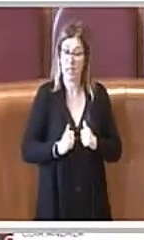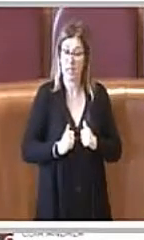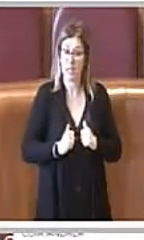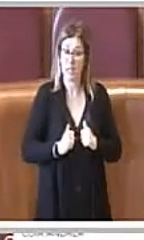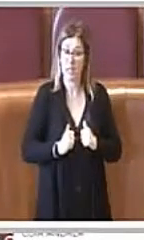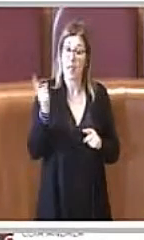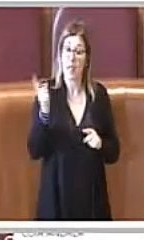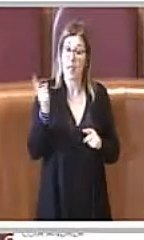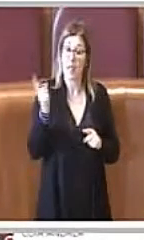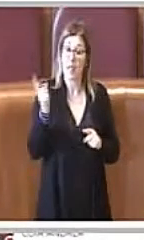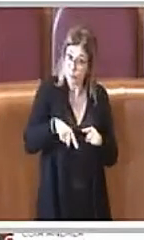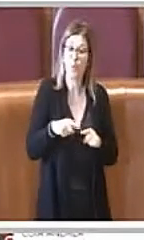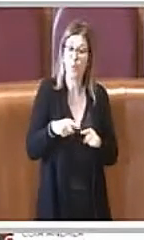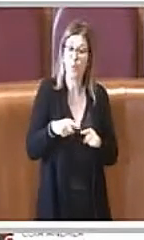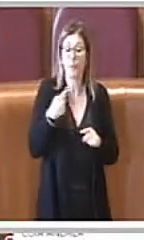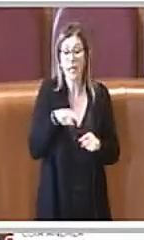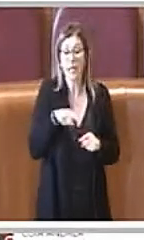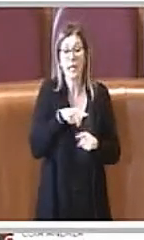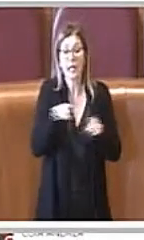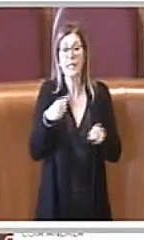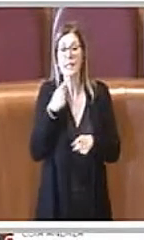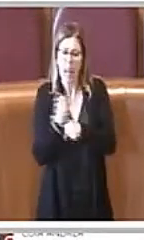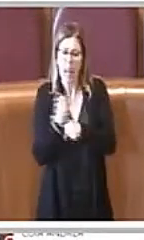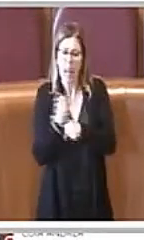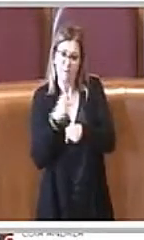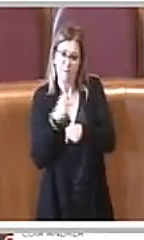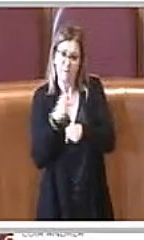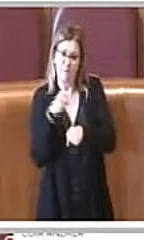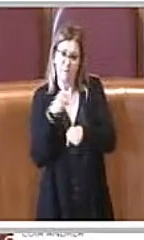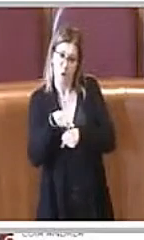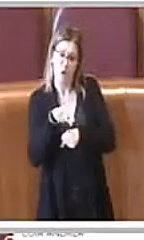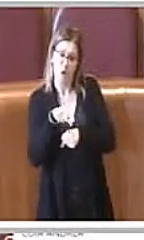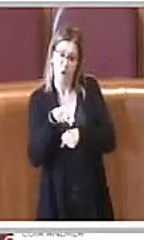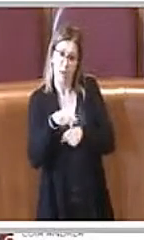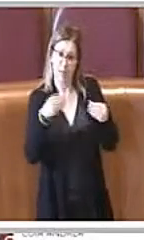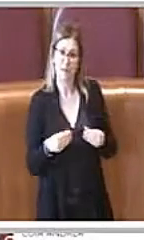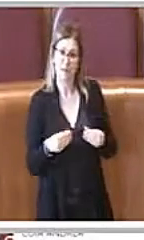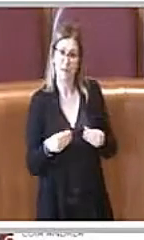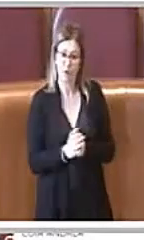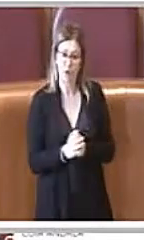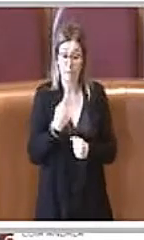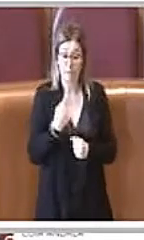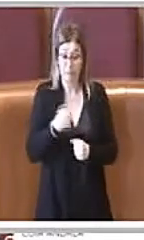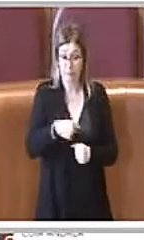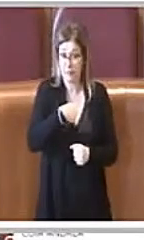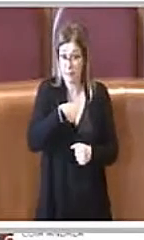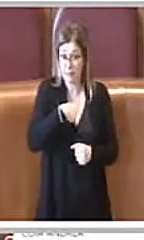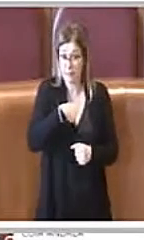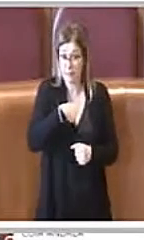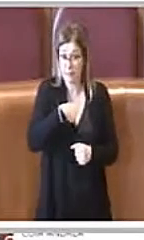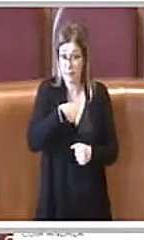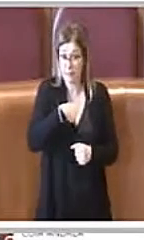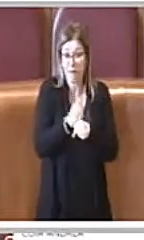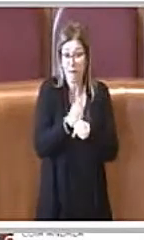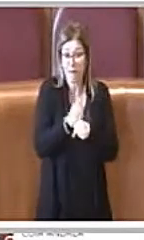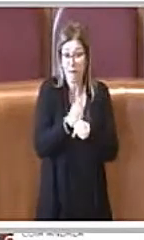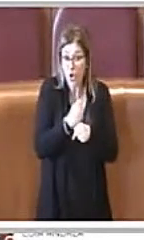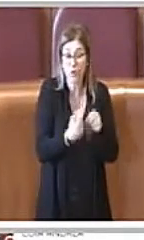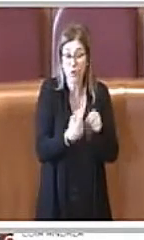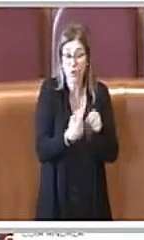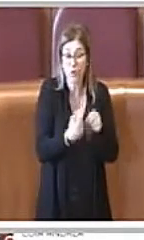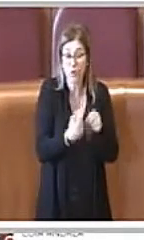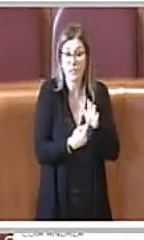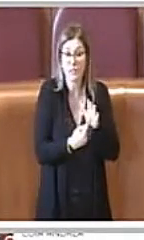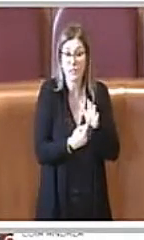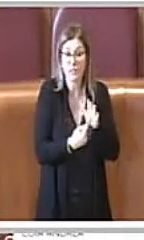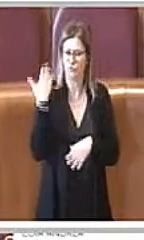soprattutto anche di coloro che operano. Per me i lavoratori su questo, quando abbiamo approvato la delibera sull